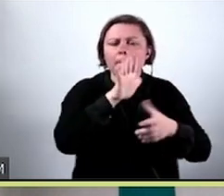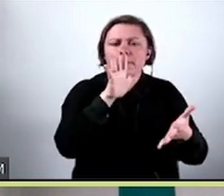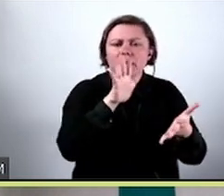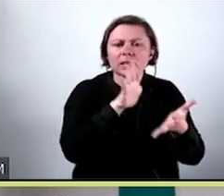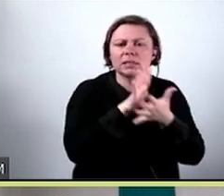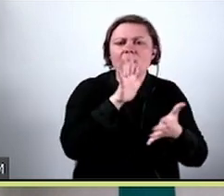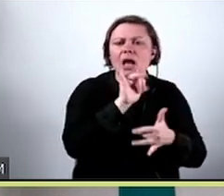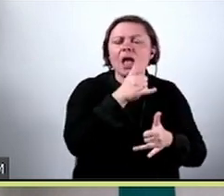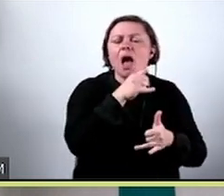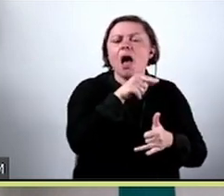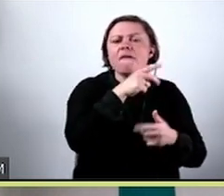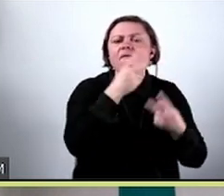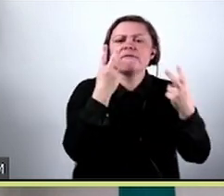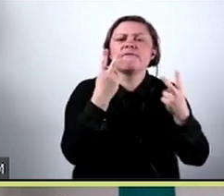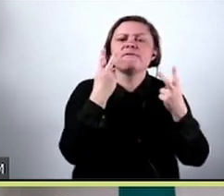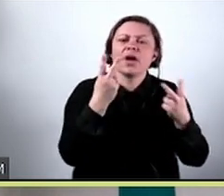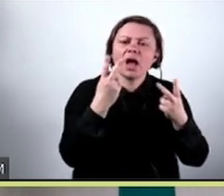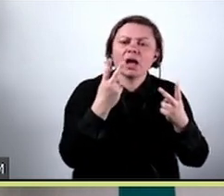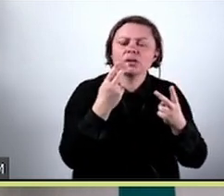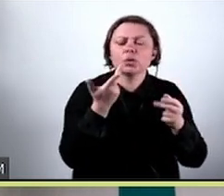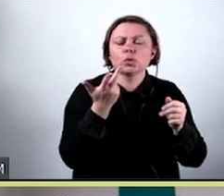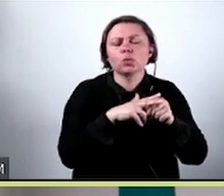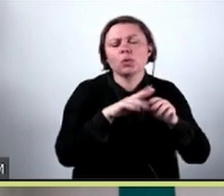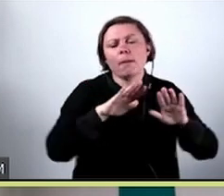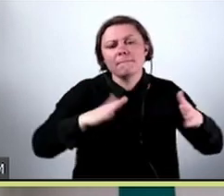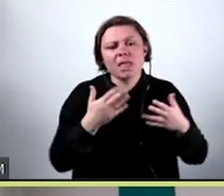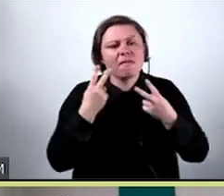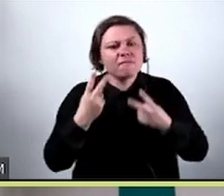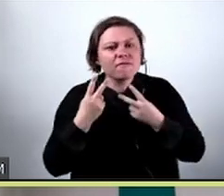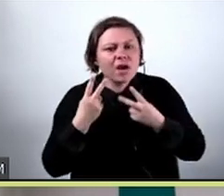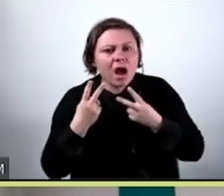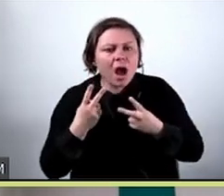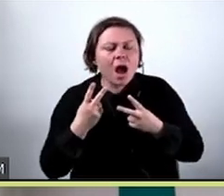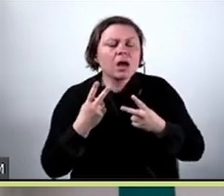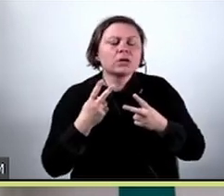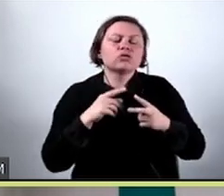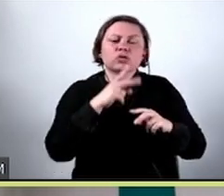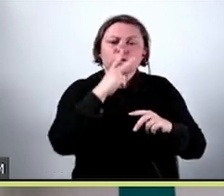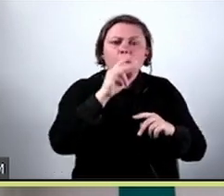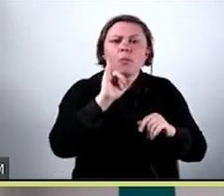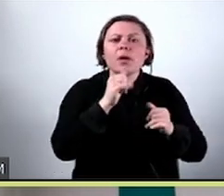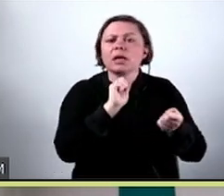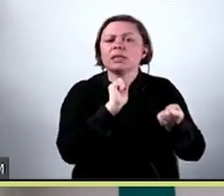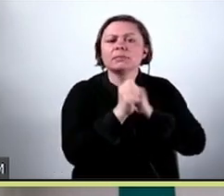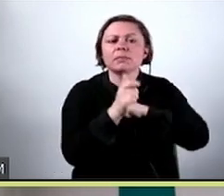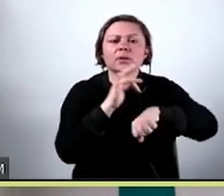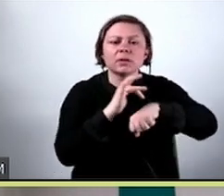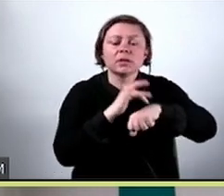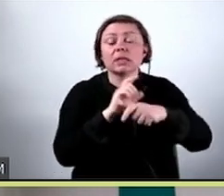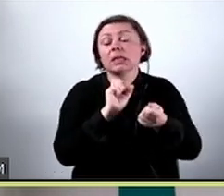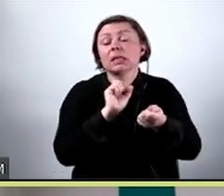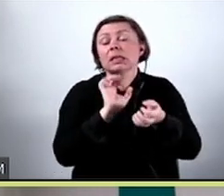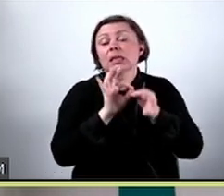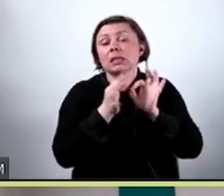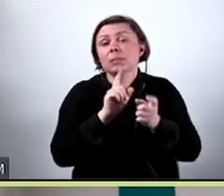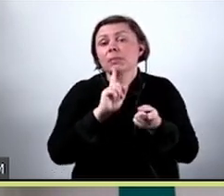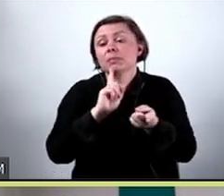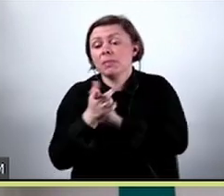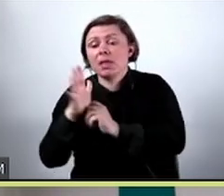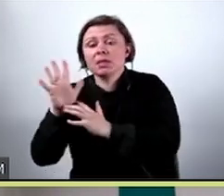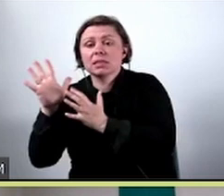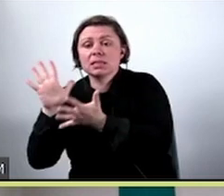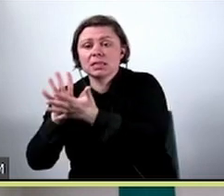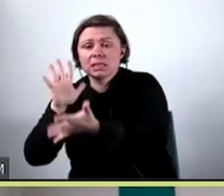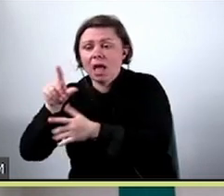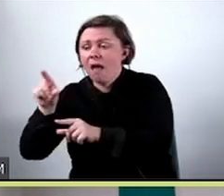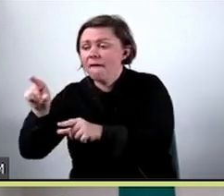modelu bardziej istotne, które mniej istotne, a także zobaczyć, jak zmieniłby się wynik, gdybyśmy zmienili konkretną cechę w